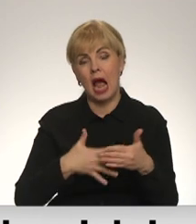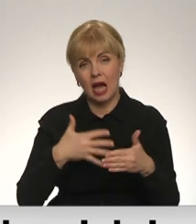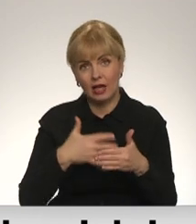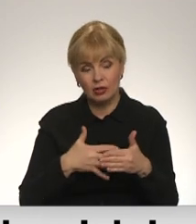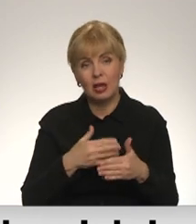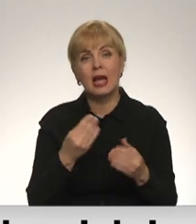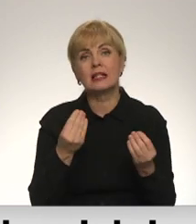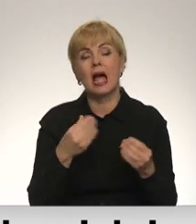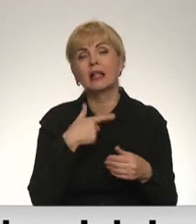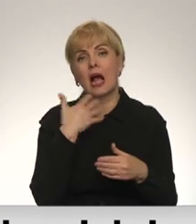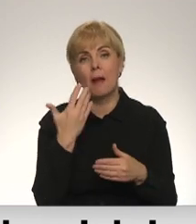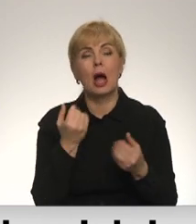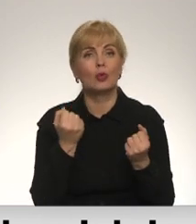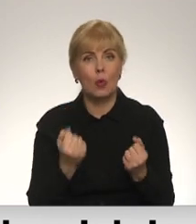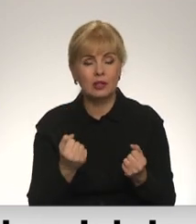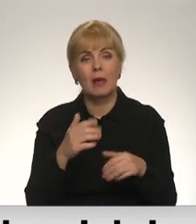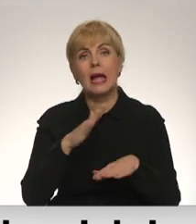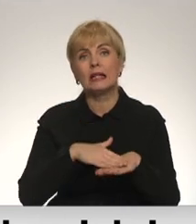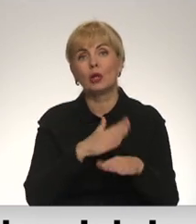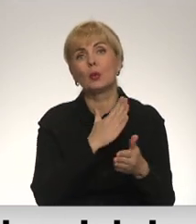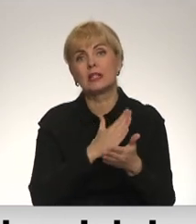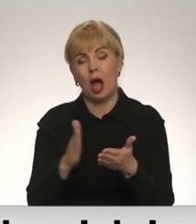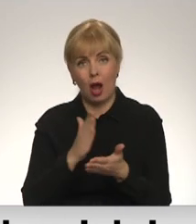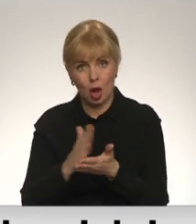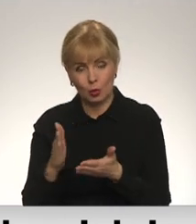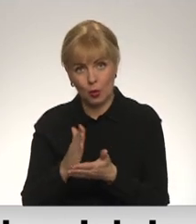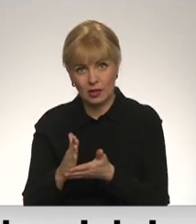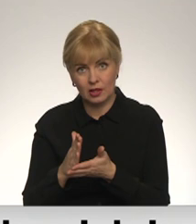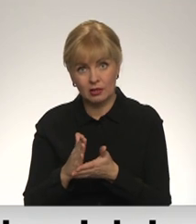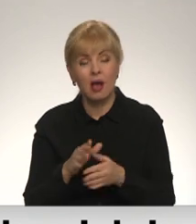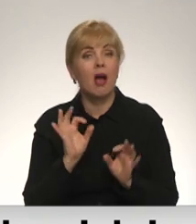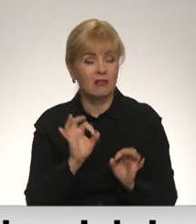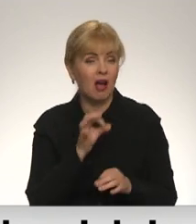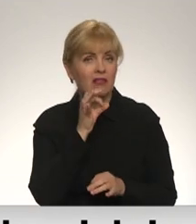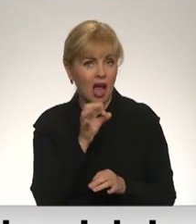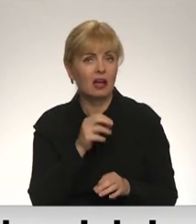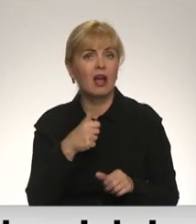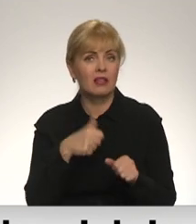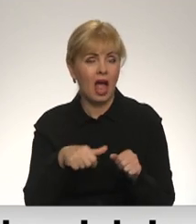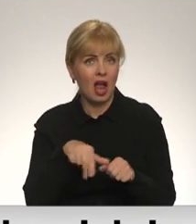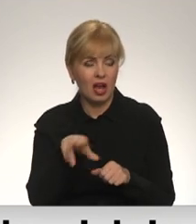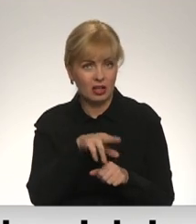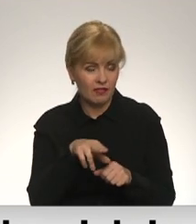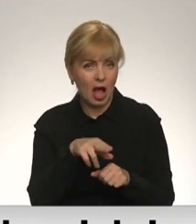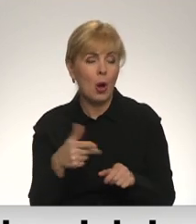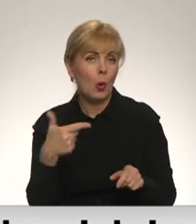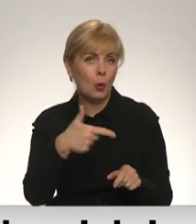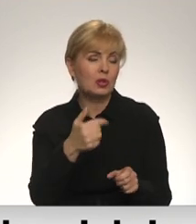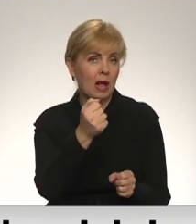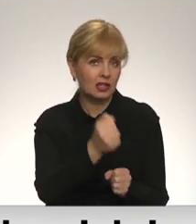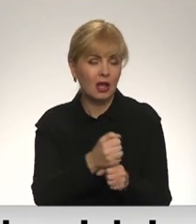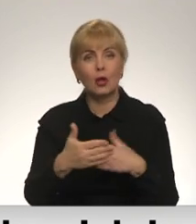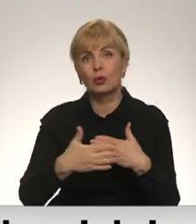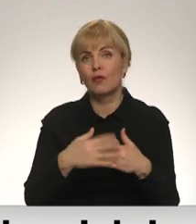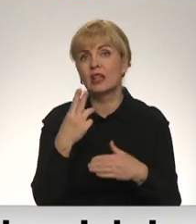nostabilizēsies un tirgs sakātosies. Piebildījuši, ka degvielas cenas Latvijas degvielas uzpildu stācijās